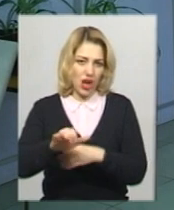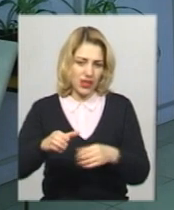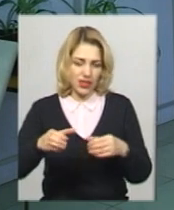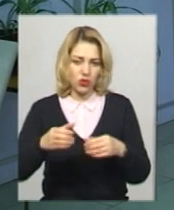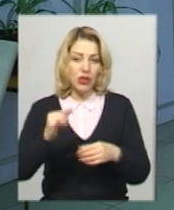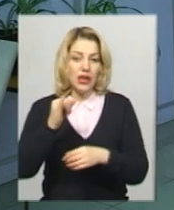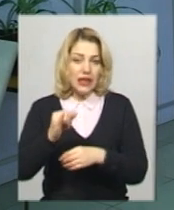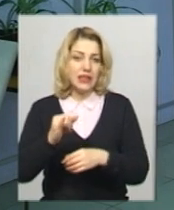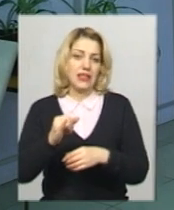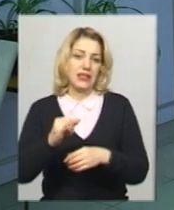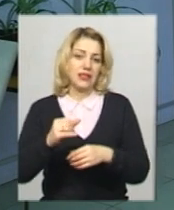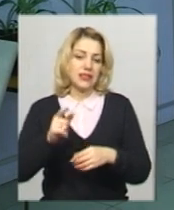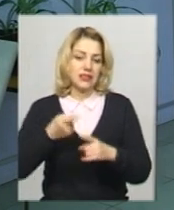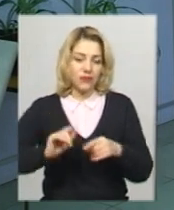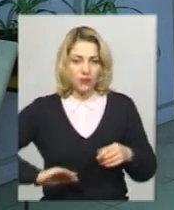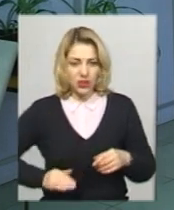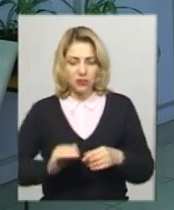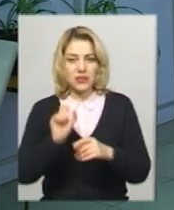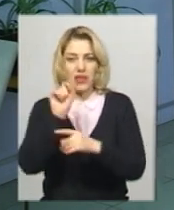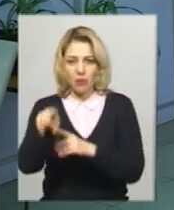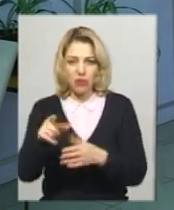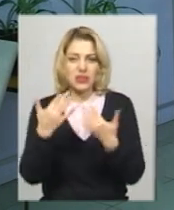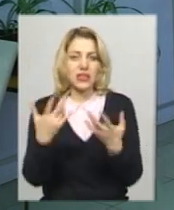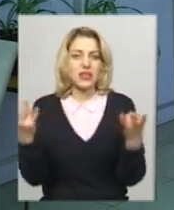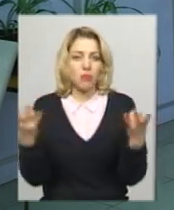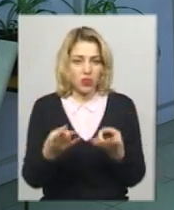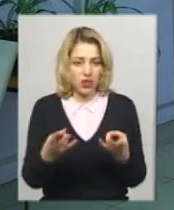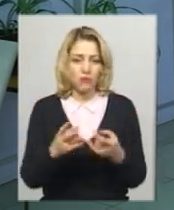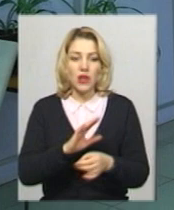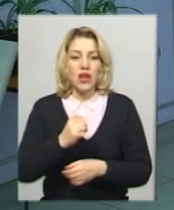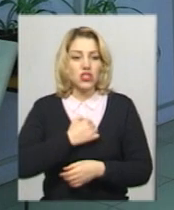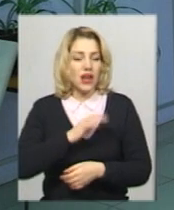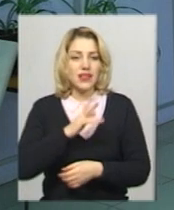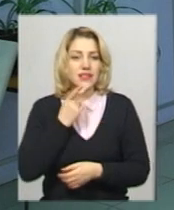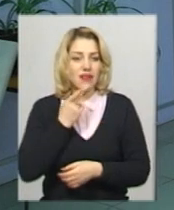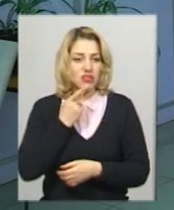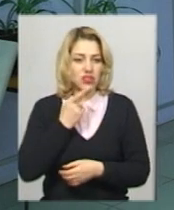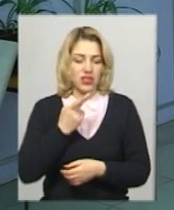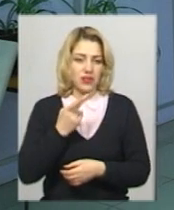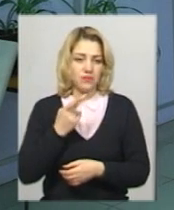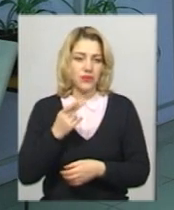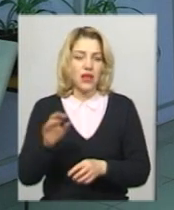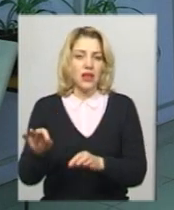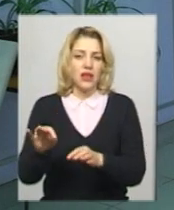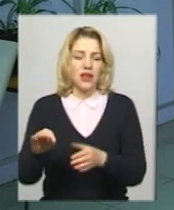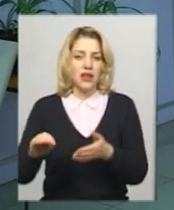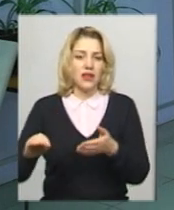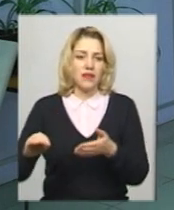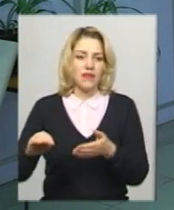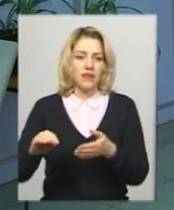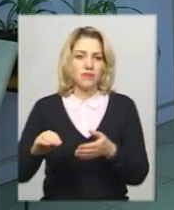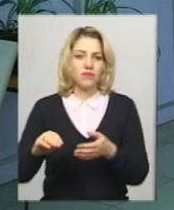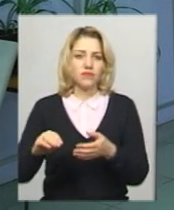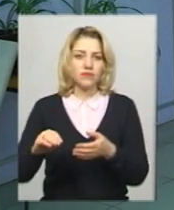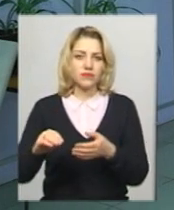замовляємо ті кількості, які нам потрібні. На жаль, не завжди відпускають саме такі кількості.